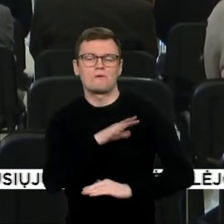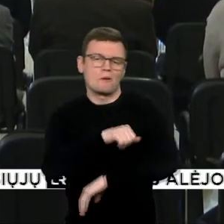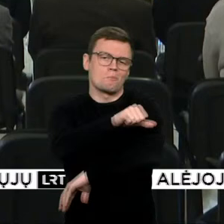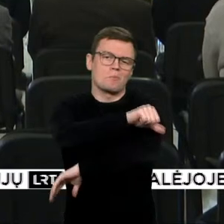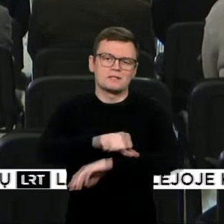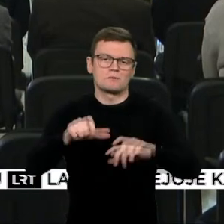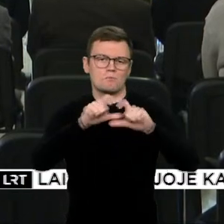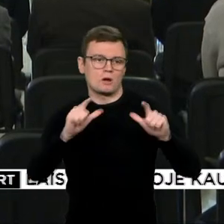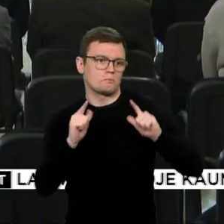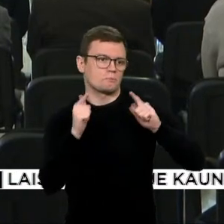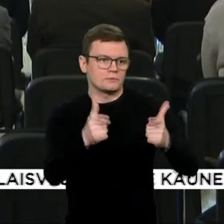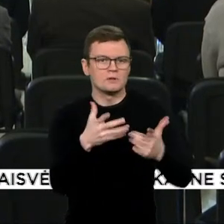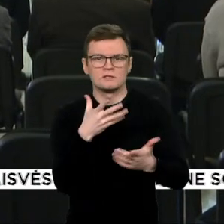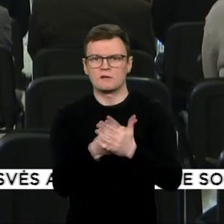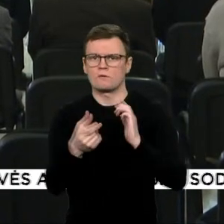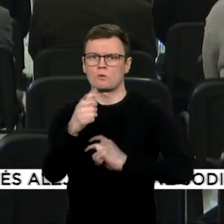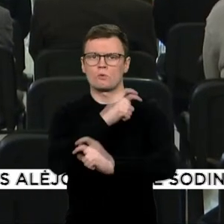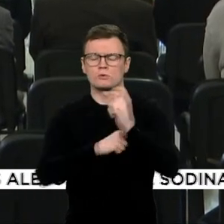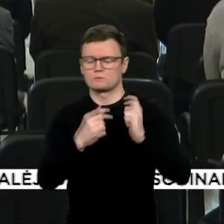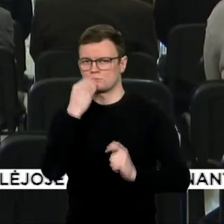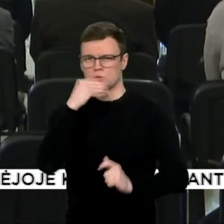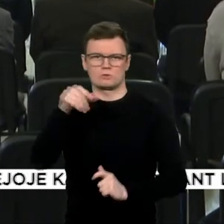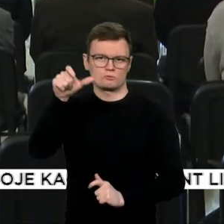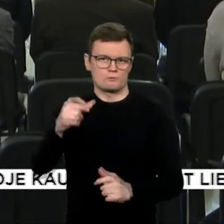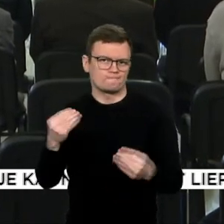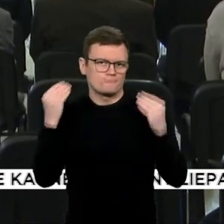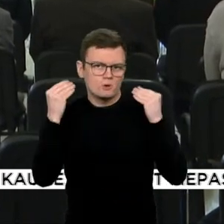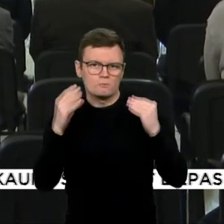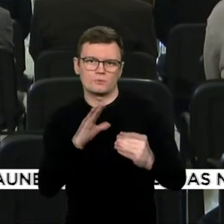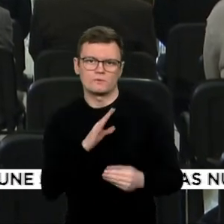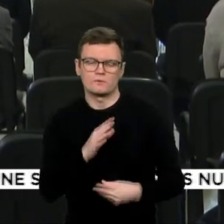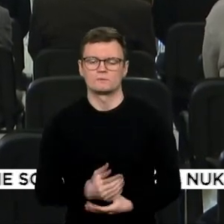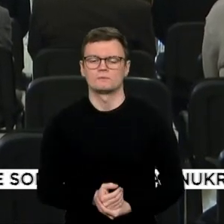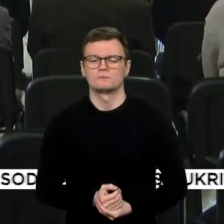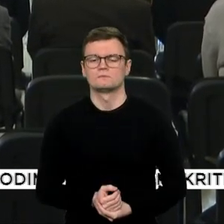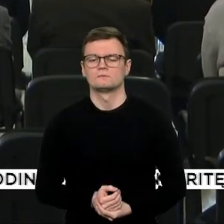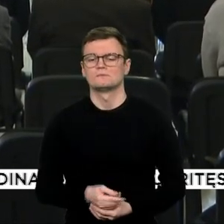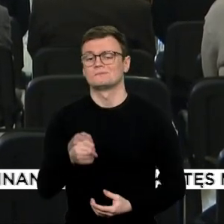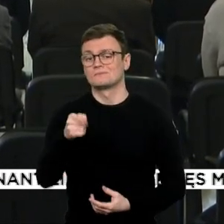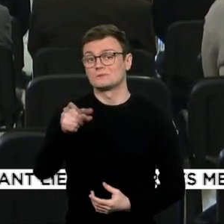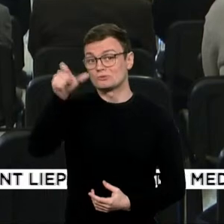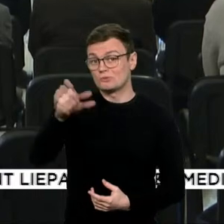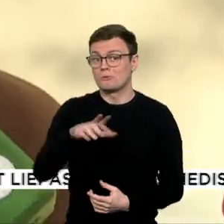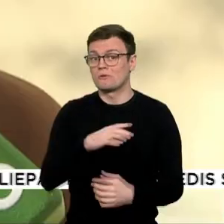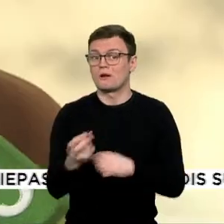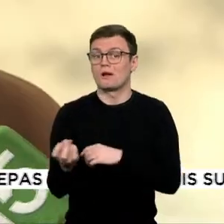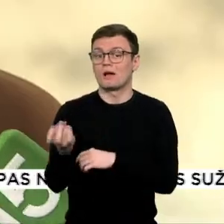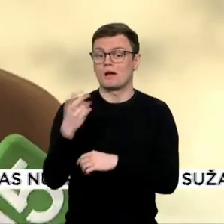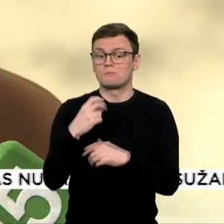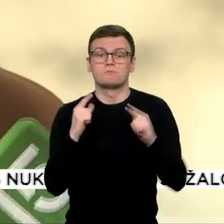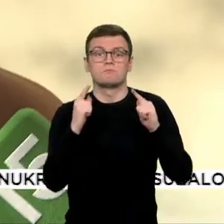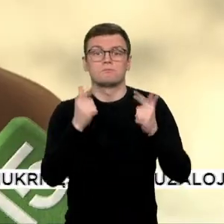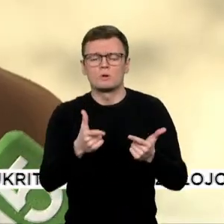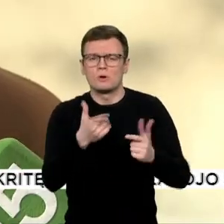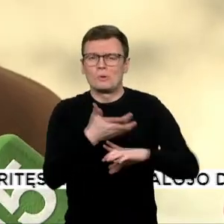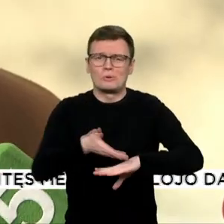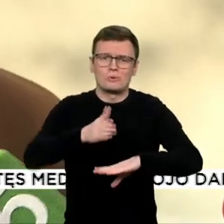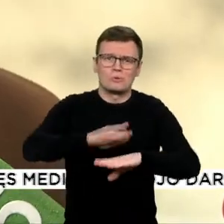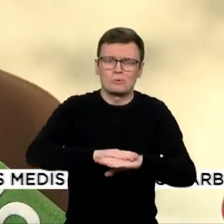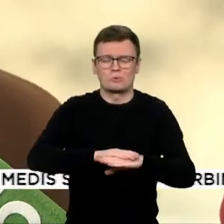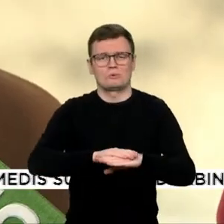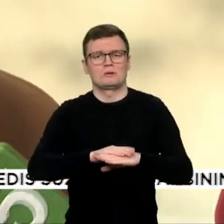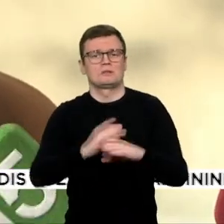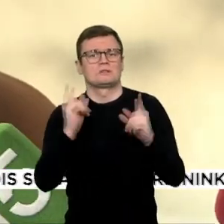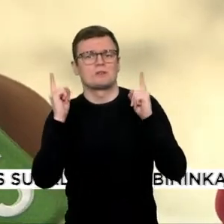pareigūnas, kuris atėjo tarnybą, kai Lietuvai reikėjo, kai saugumo situacija buvo sudėtinga. Ir šiuo atveju, kai pamatė, kad reikėjo pagalbos